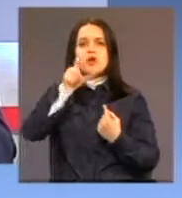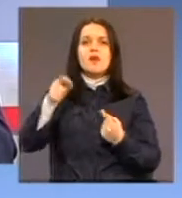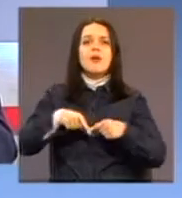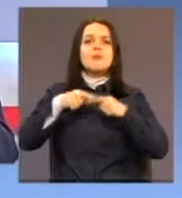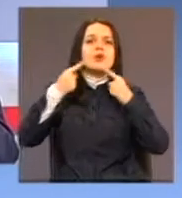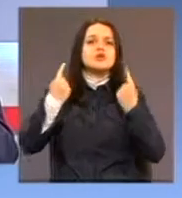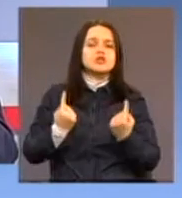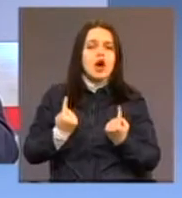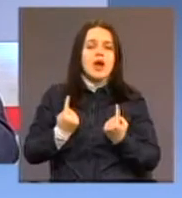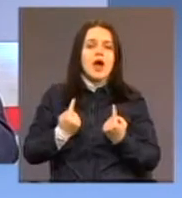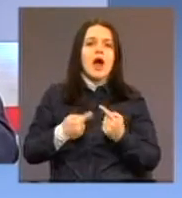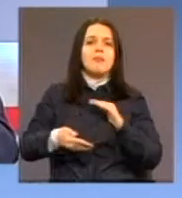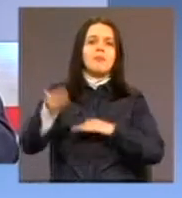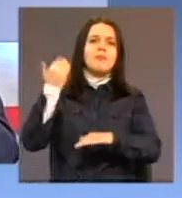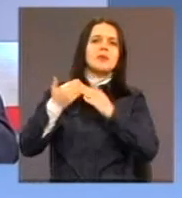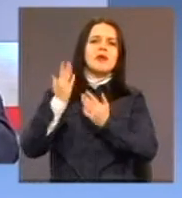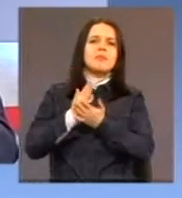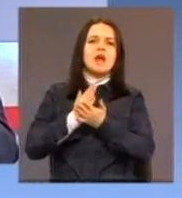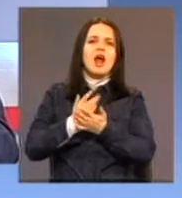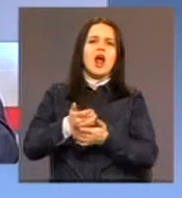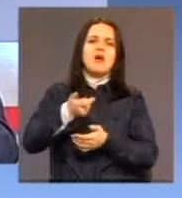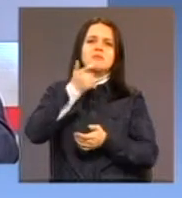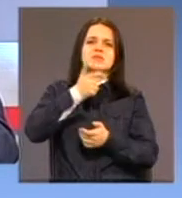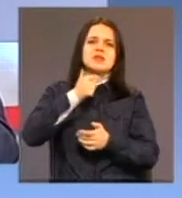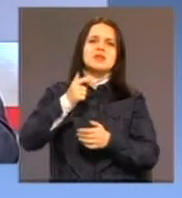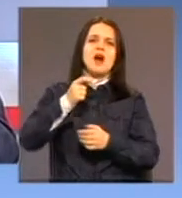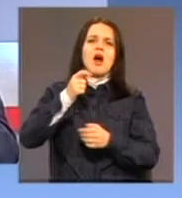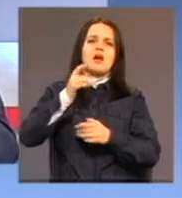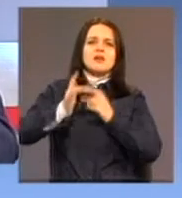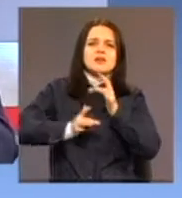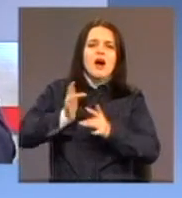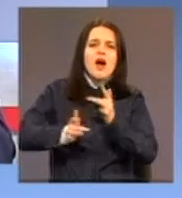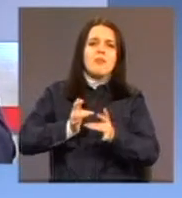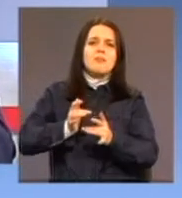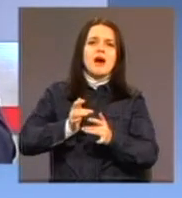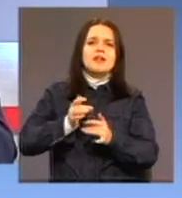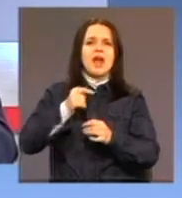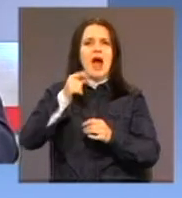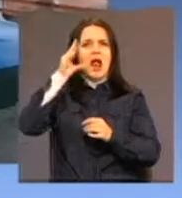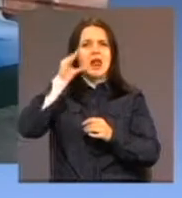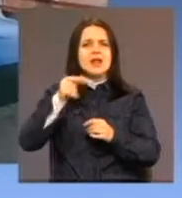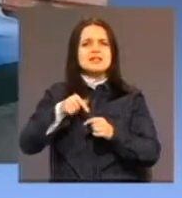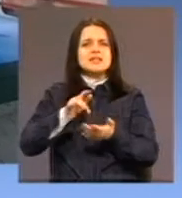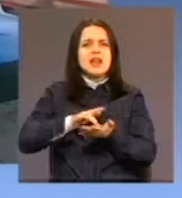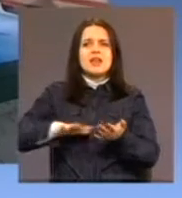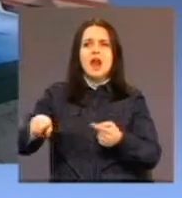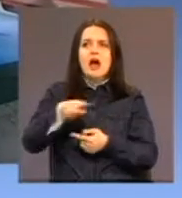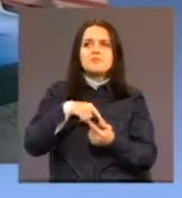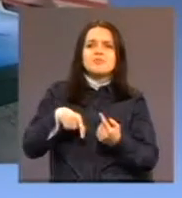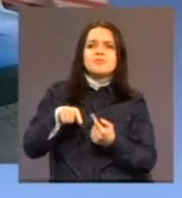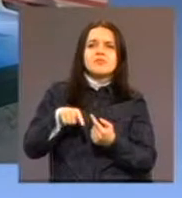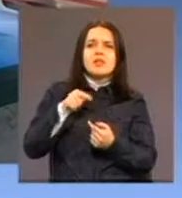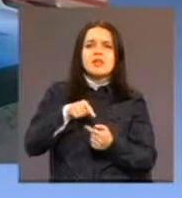sebi je prije bila dosta patriarchalna i onda iz te patriarchalne sredine je taj proces